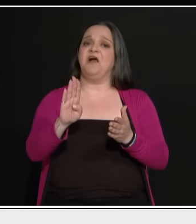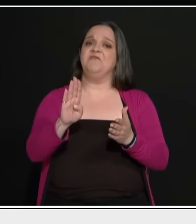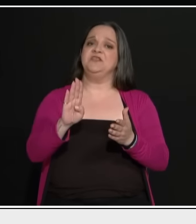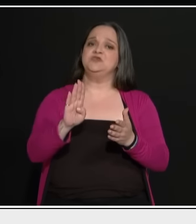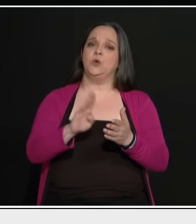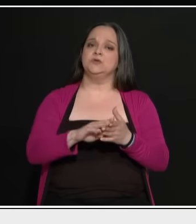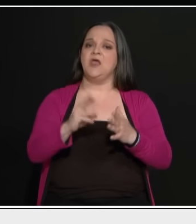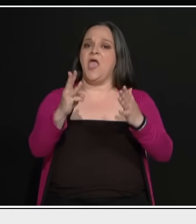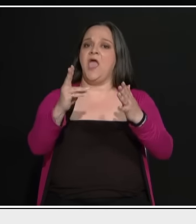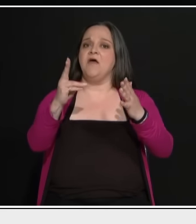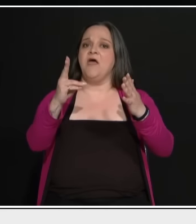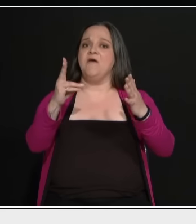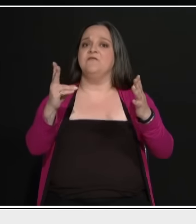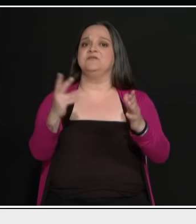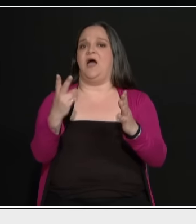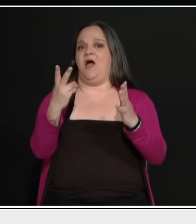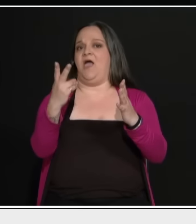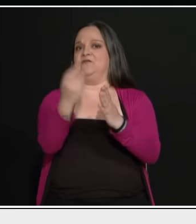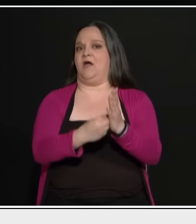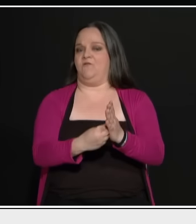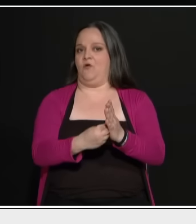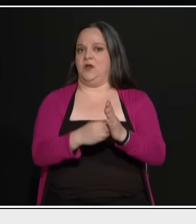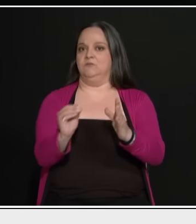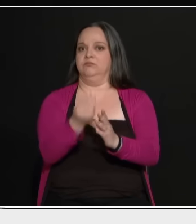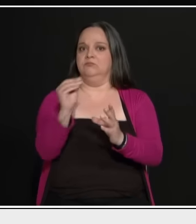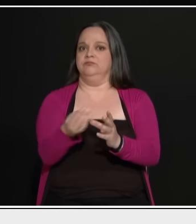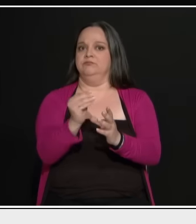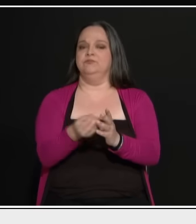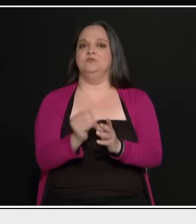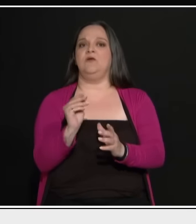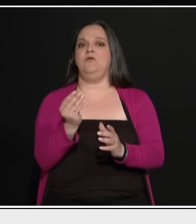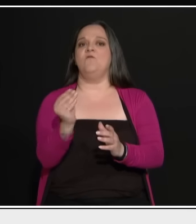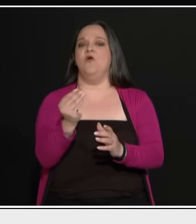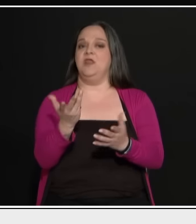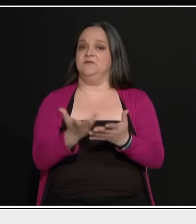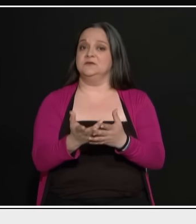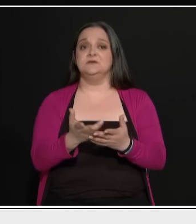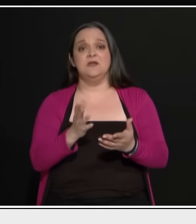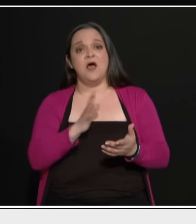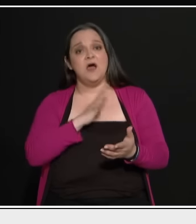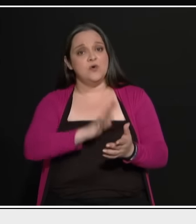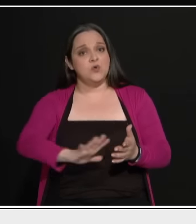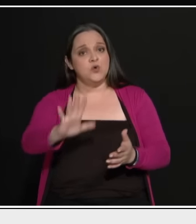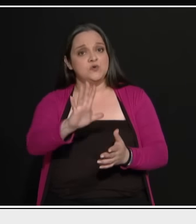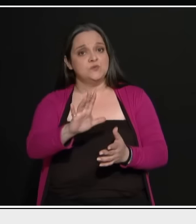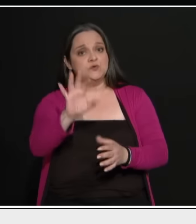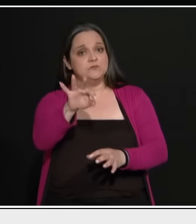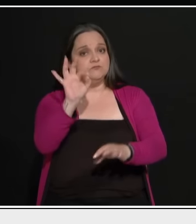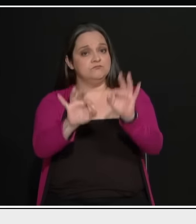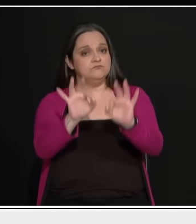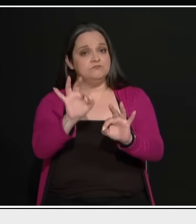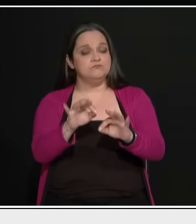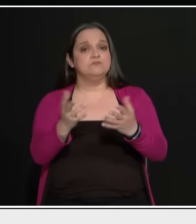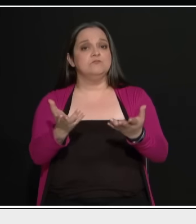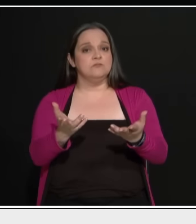είχε βγει εφτά φορές βουλευτής. Ο κόσμος δεν εκλέγει. Ο κόσμος δεν το διαβατήριο. Ο θεωρεί το μεγάλος